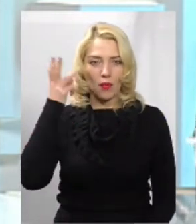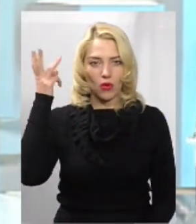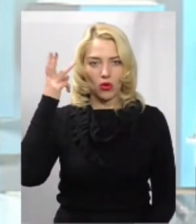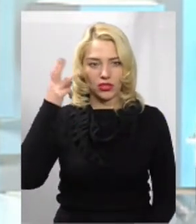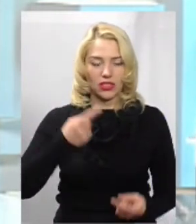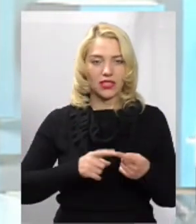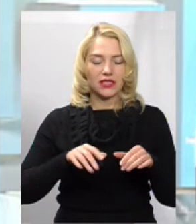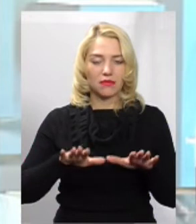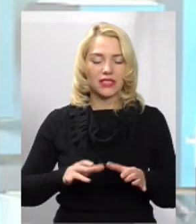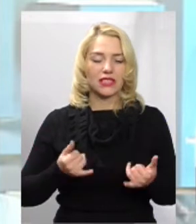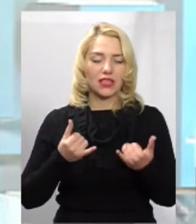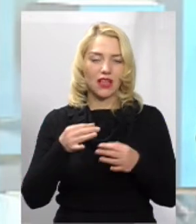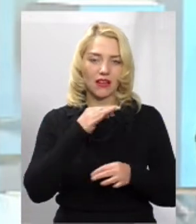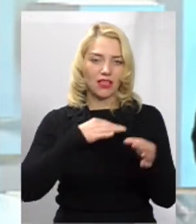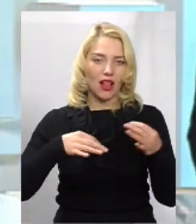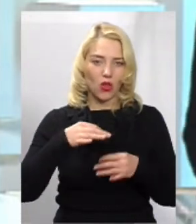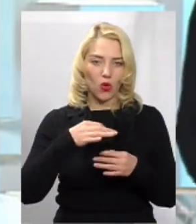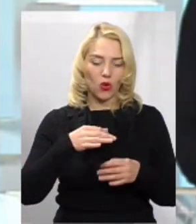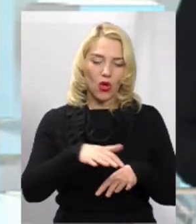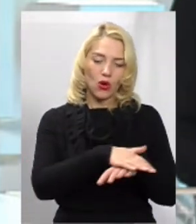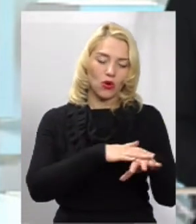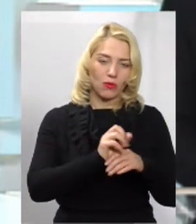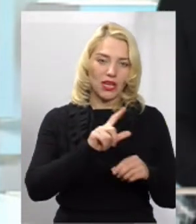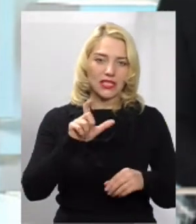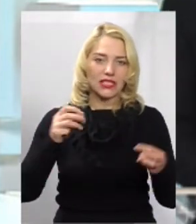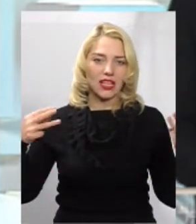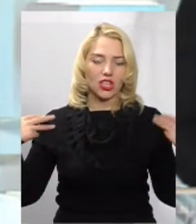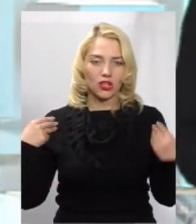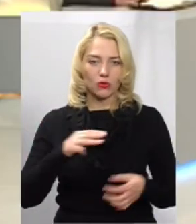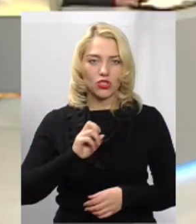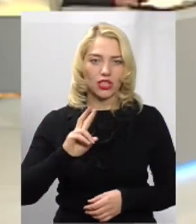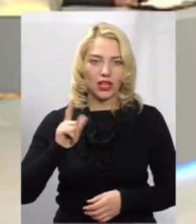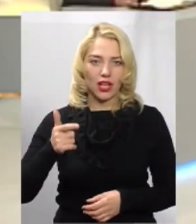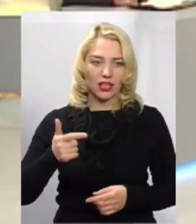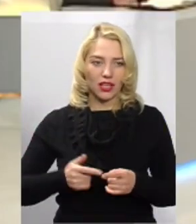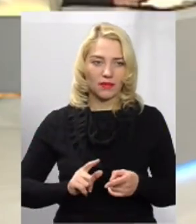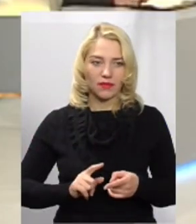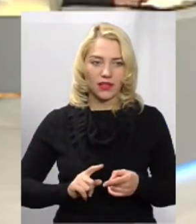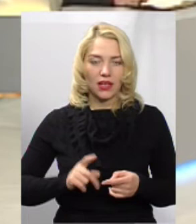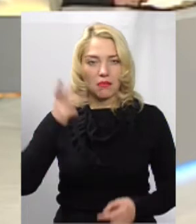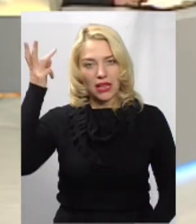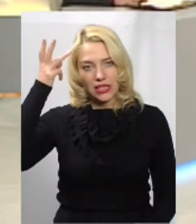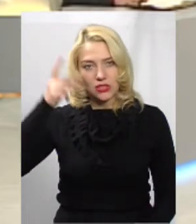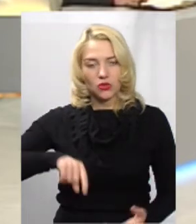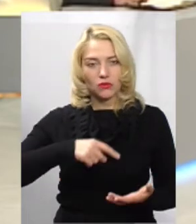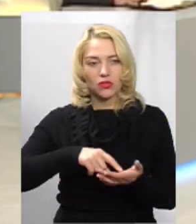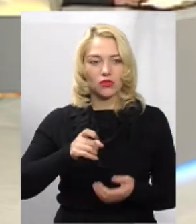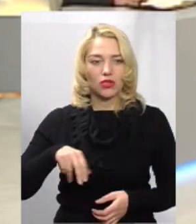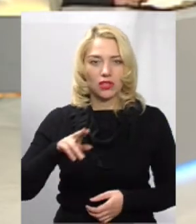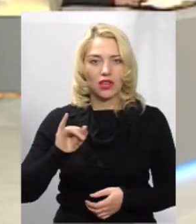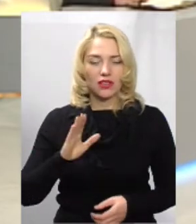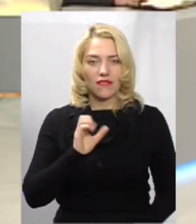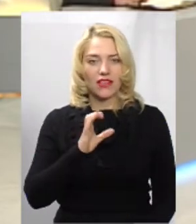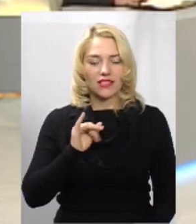місце для діалогу громади з начальником управління житлово-комунального господарства Хмельницької міської ради